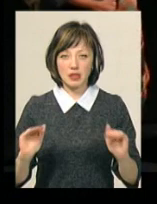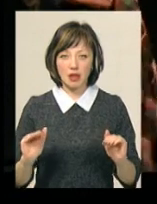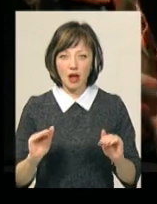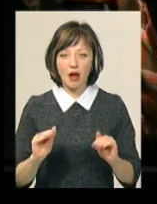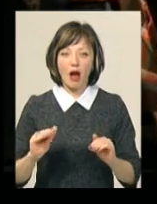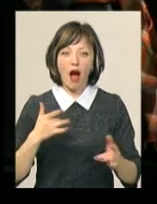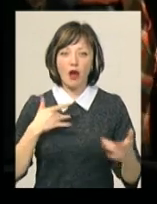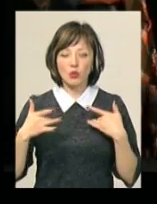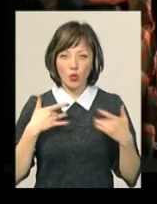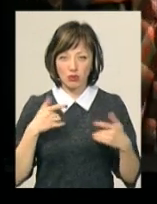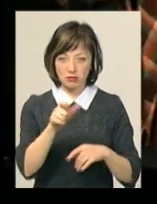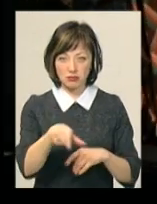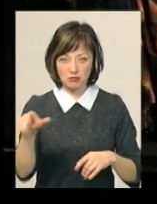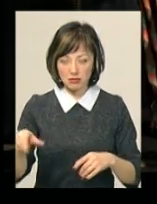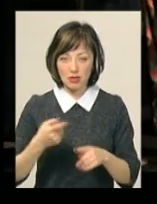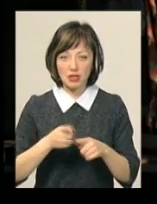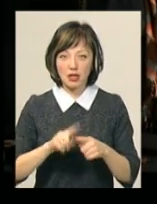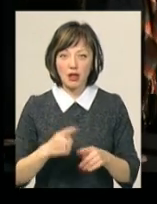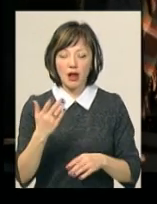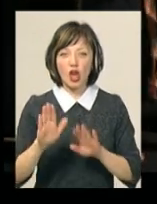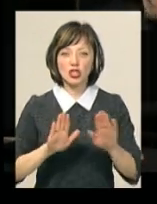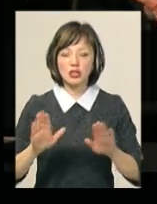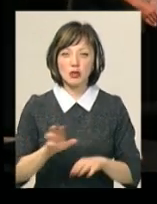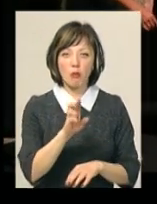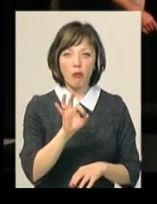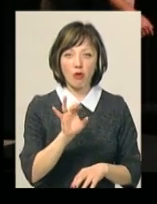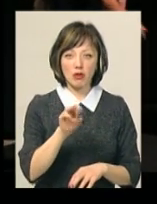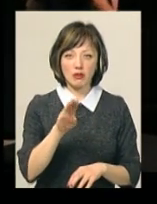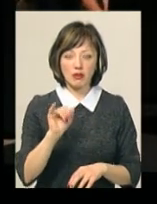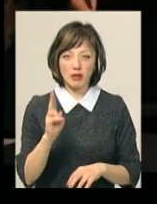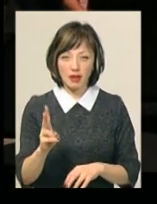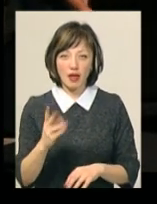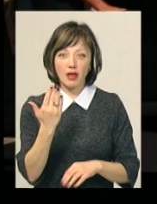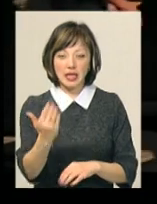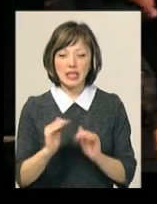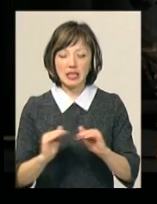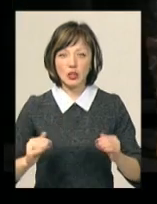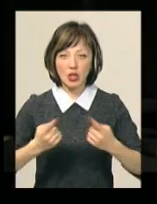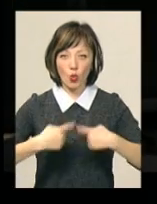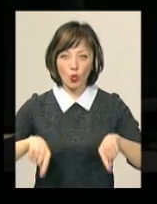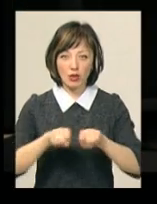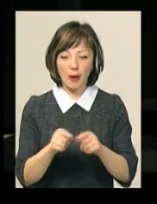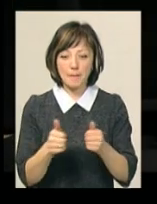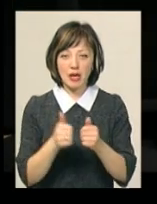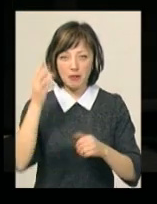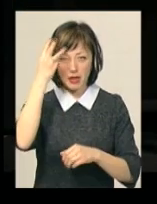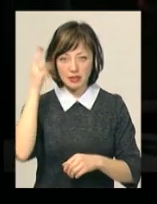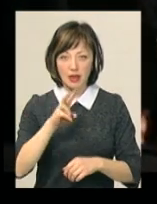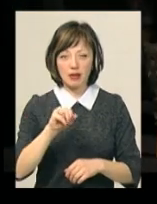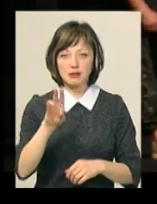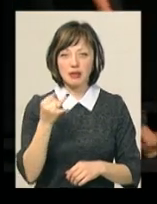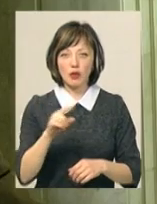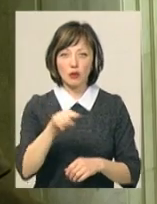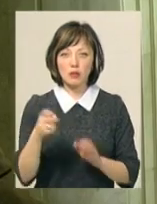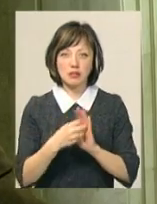створення грантового проєкту «Свято онлайн» Марину Бортник-Гулевату надихнули вихованці театрального гуртка, який діє при Хмельницькому ліцеї номер